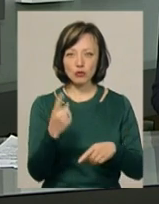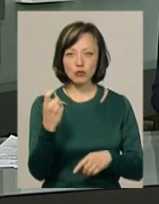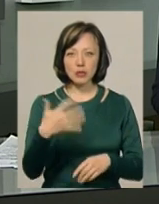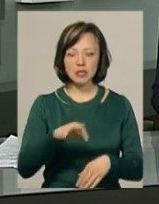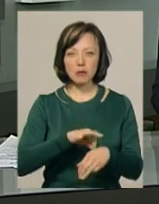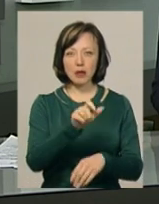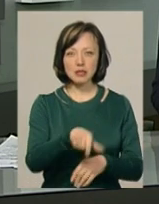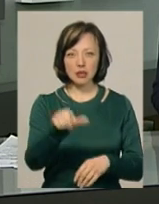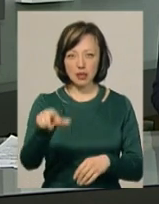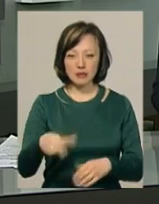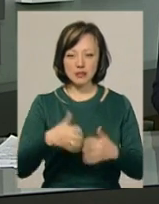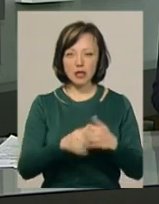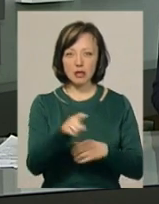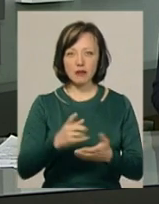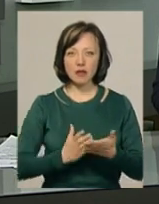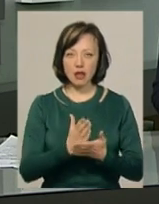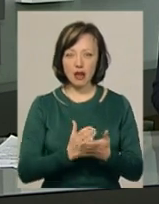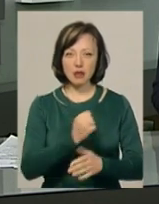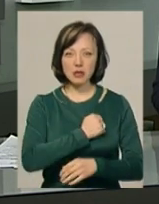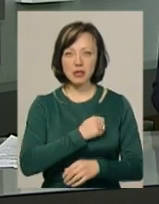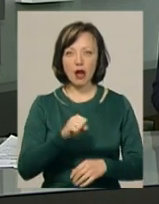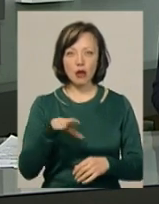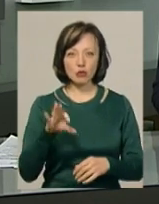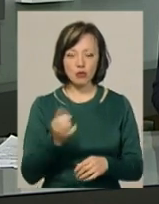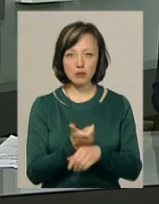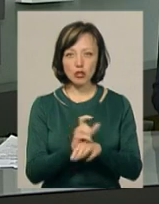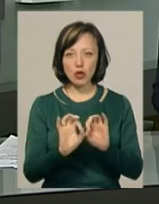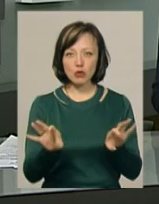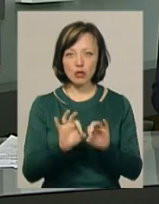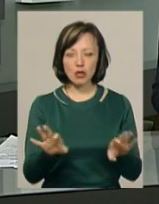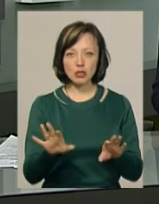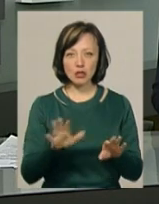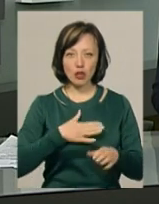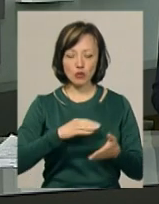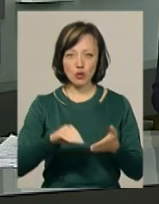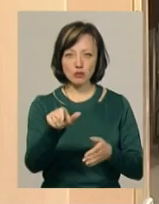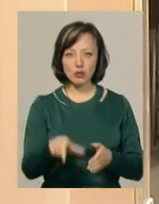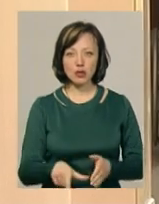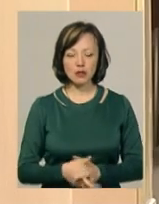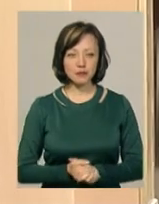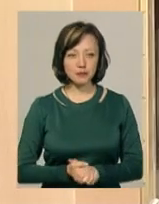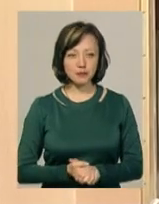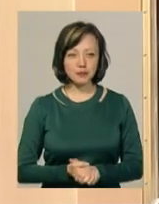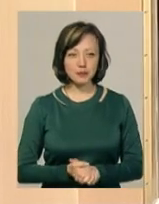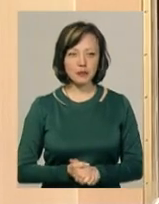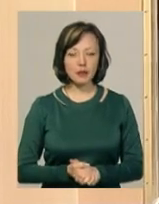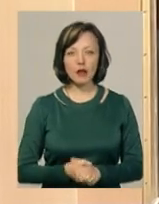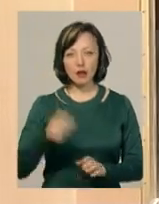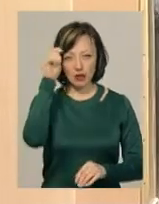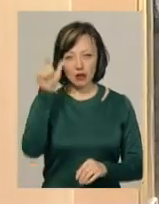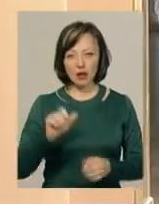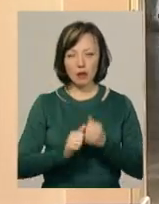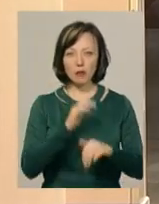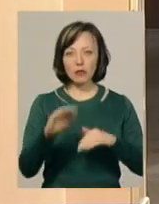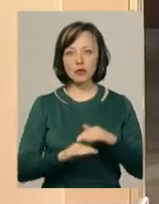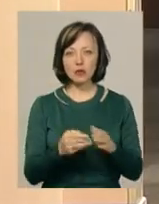пацієнтів. Серед них ветерани та бійці АТО. Більше розкаже Юрій Курочка. Михайло із Кам'янця-Подільського